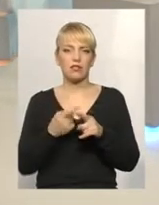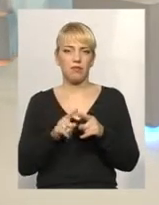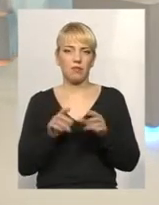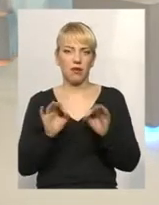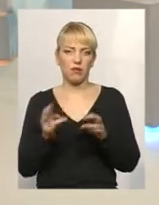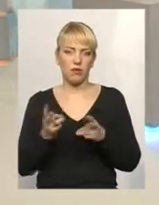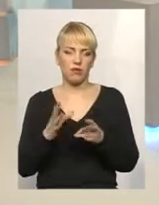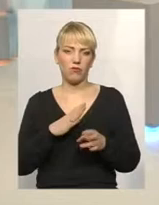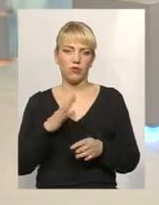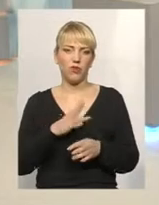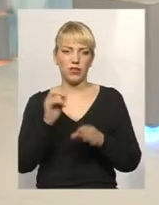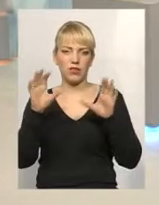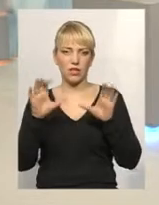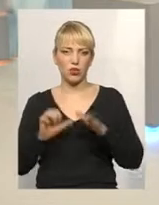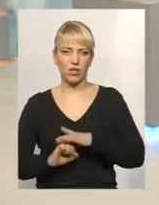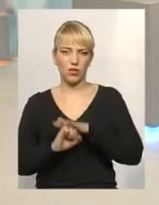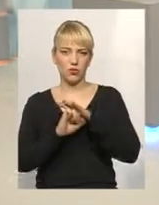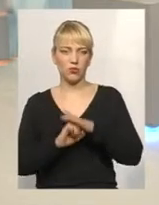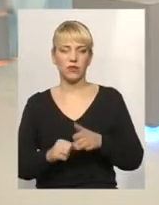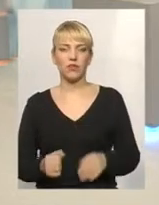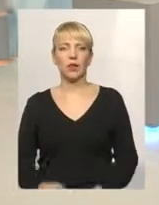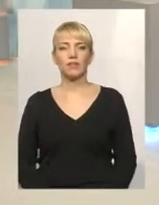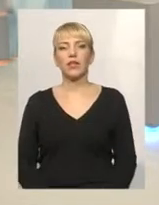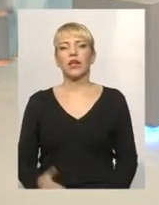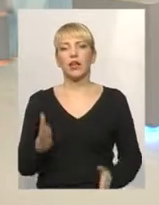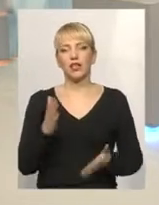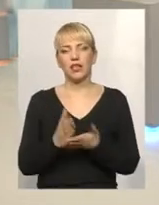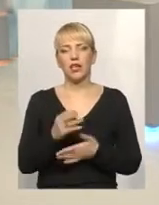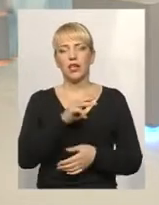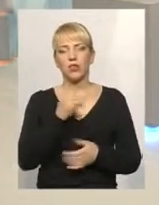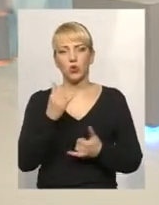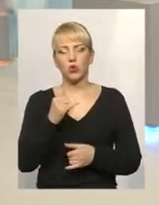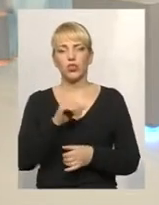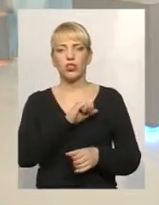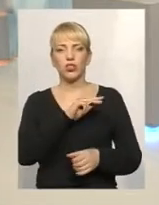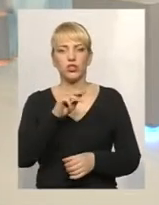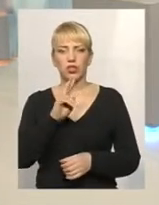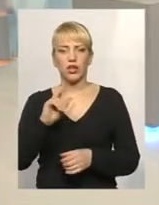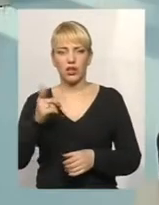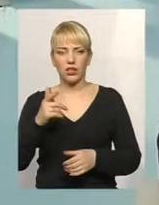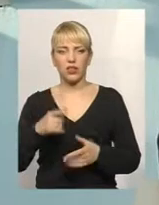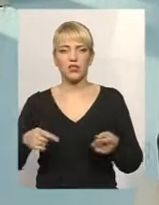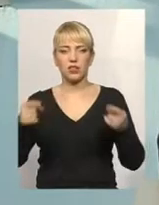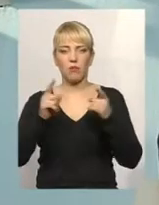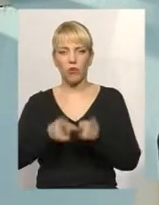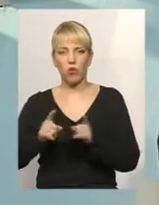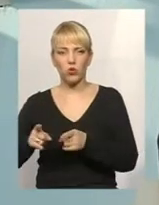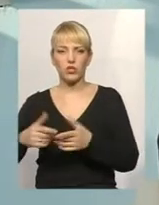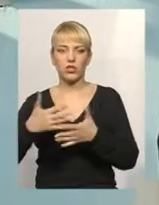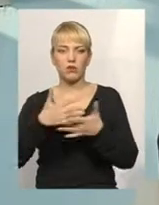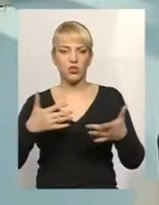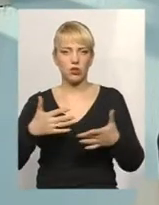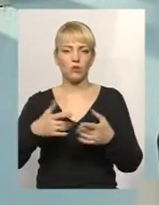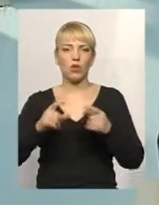законодавчому рівні? Є. Ми сьогодні в управлінні житлово-комунального господарства з погодженнями з різними структурами